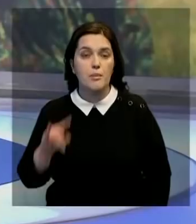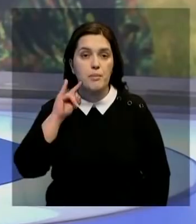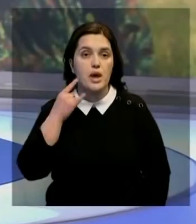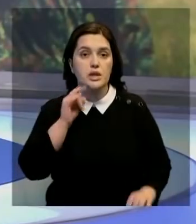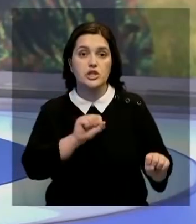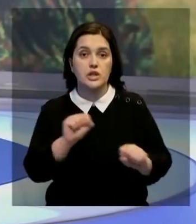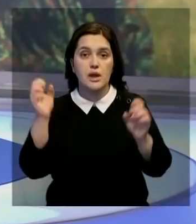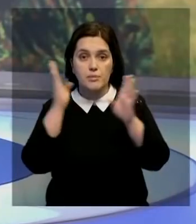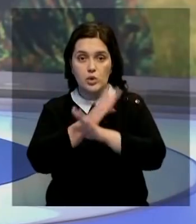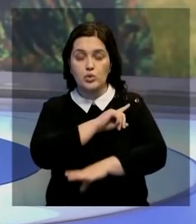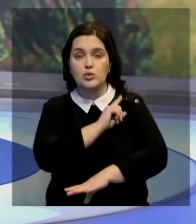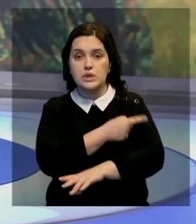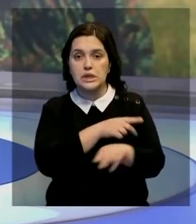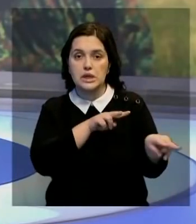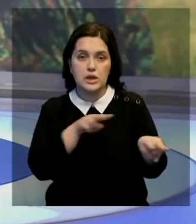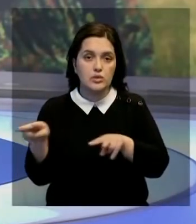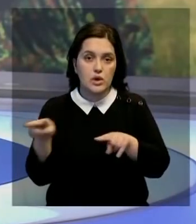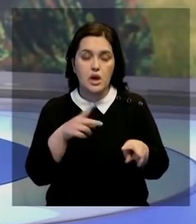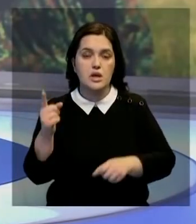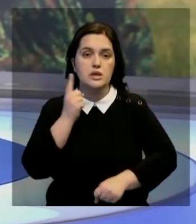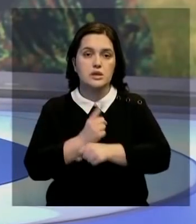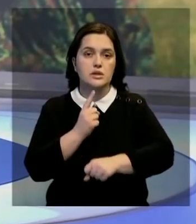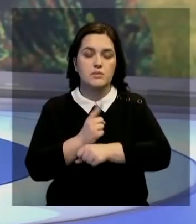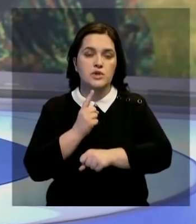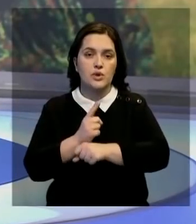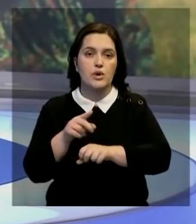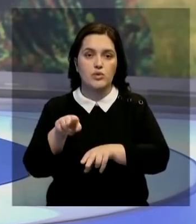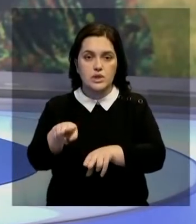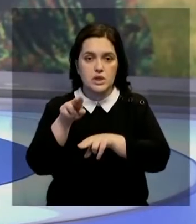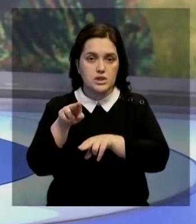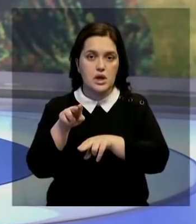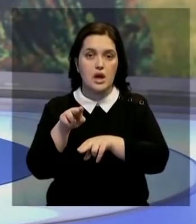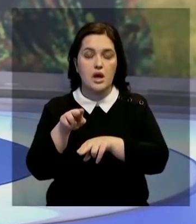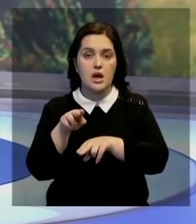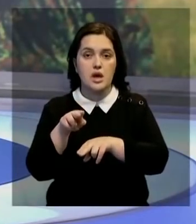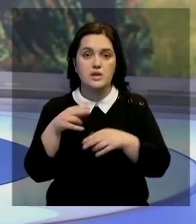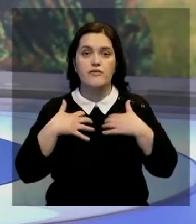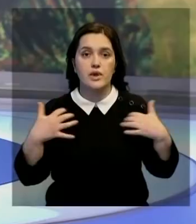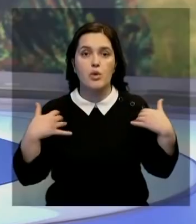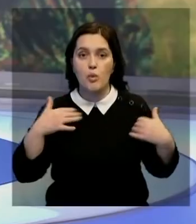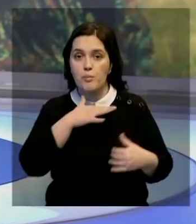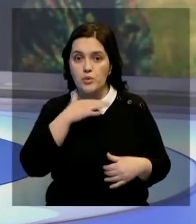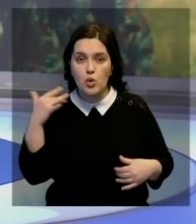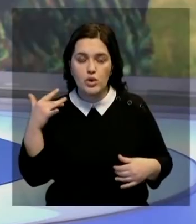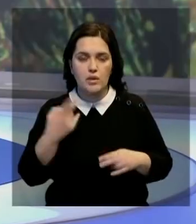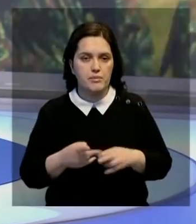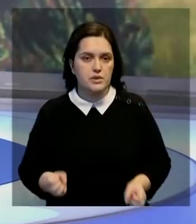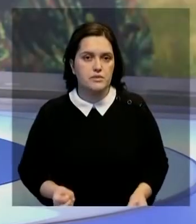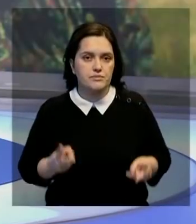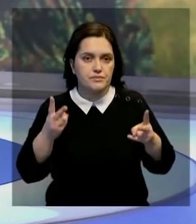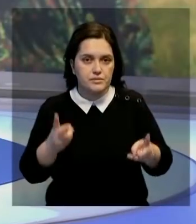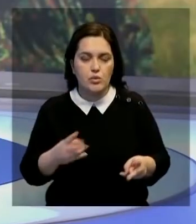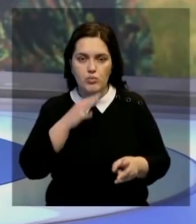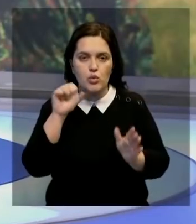Павлодарские защитники природы усилили контроль в местах, где запрещено охотиться. Говорят, в этом году зверя много, и это